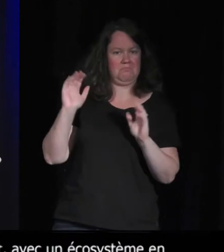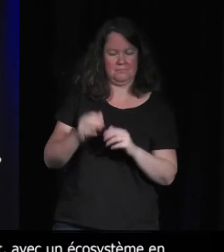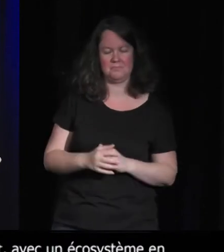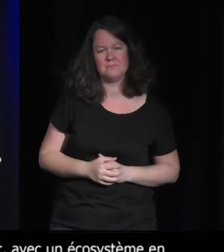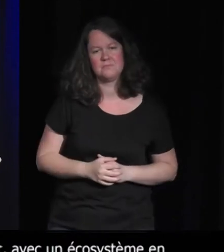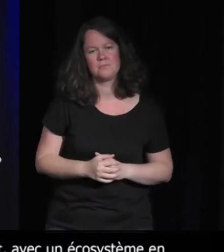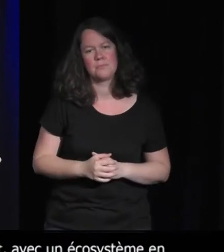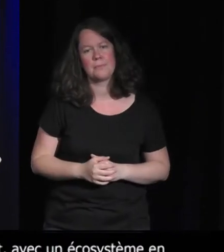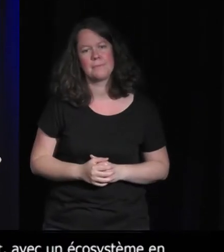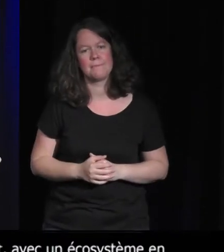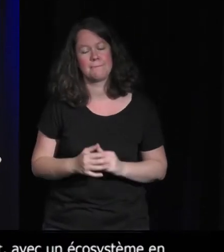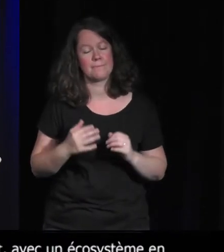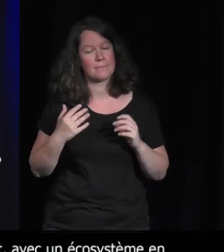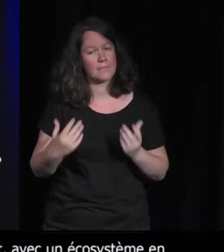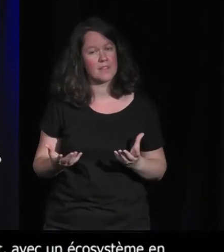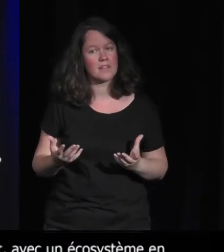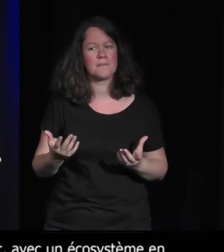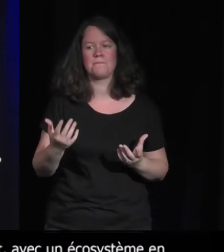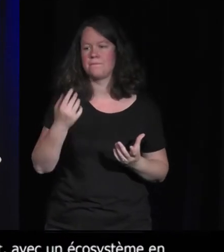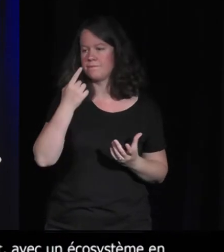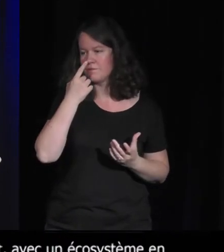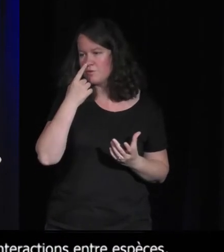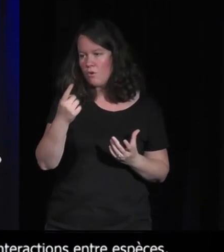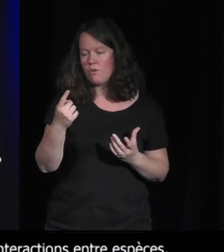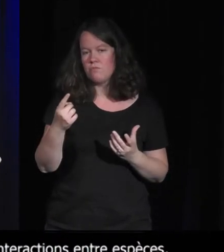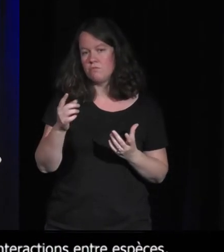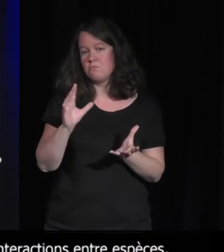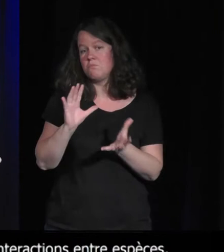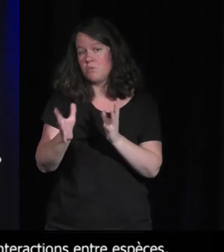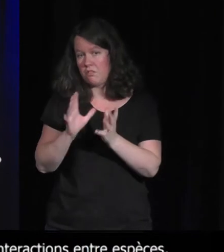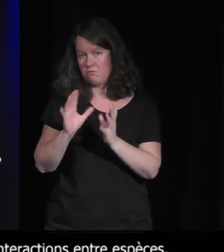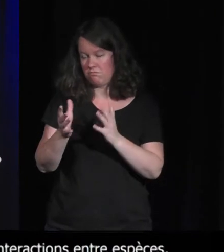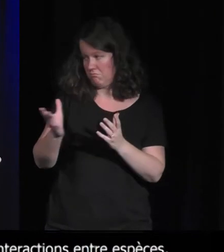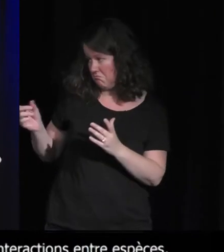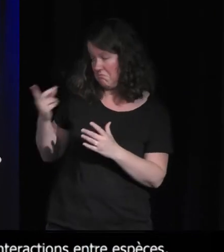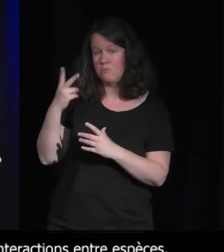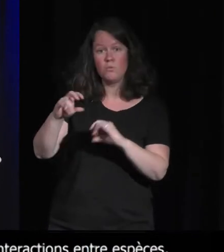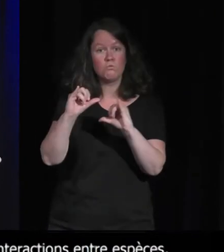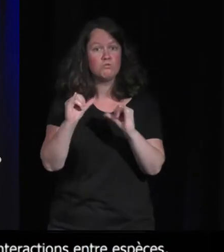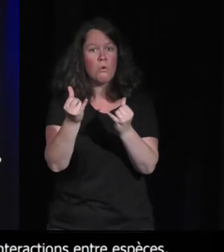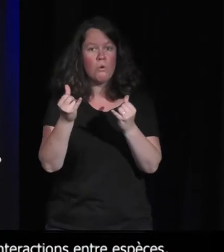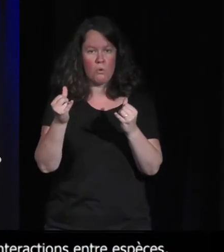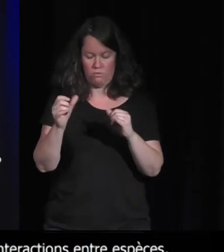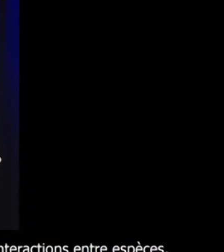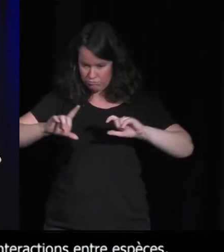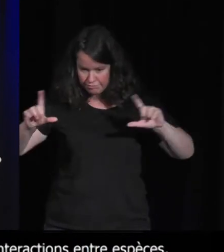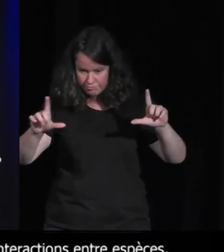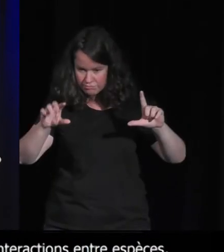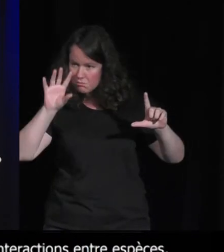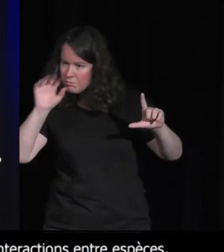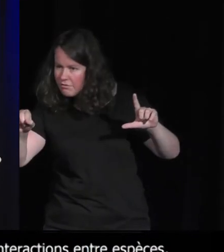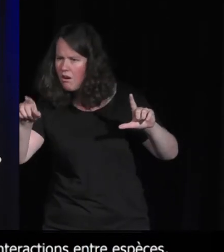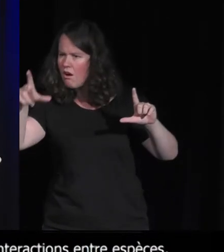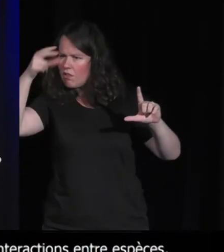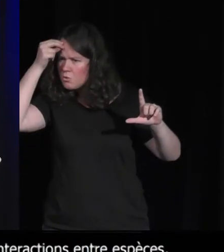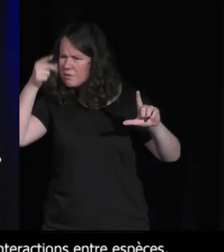Et on a l'impression que dans Paper Beast, on comprend assez rapidement les interactions qu'il y a, sans forcément de mots, sans